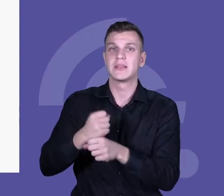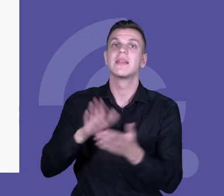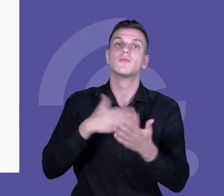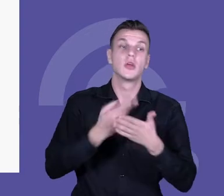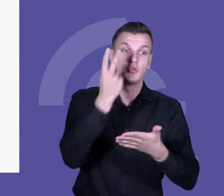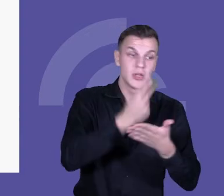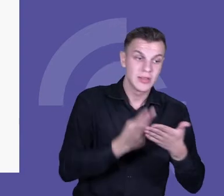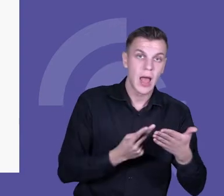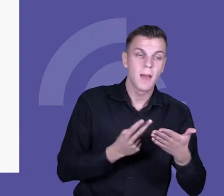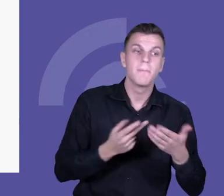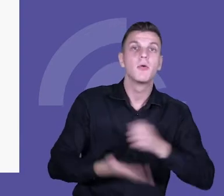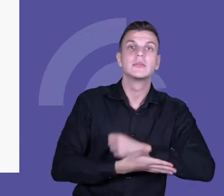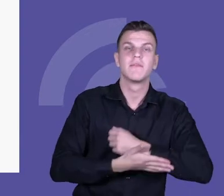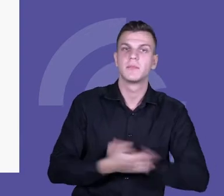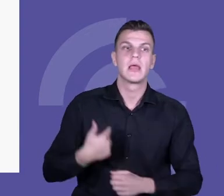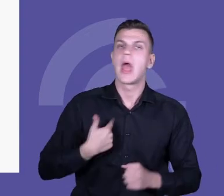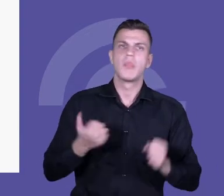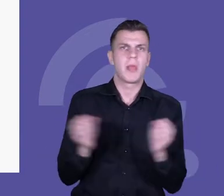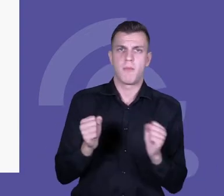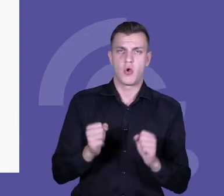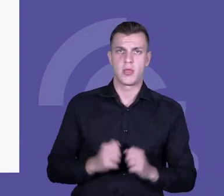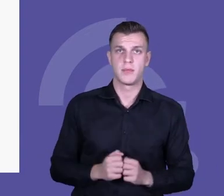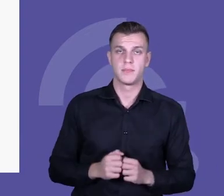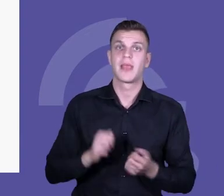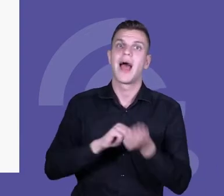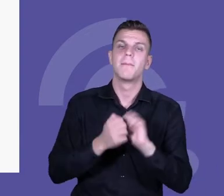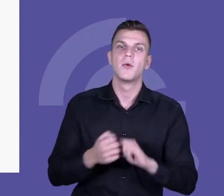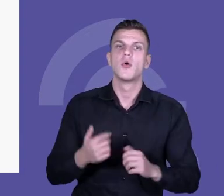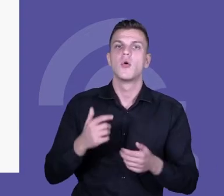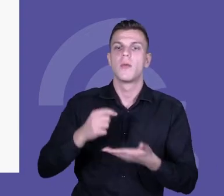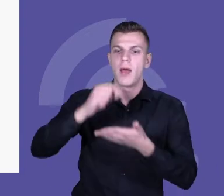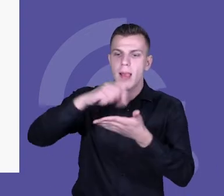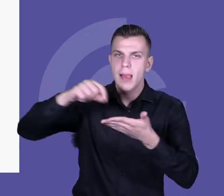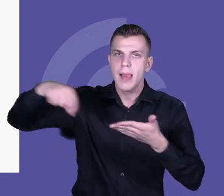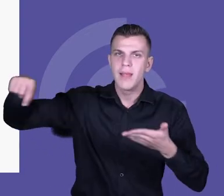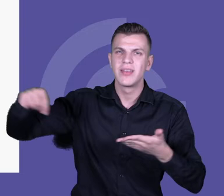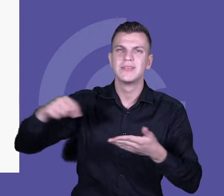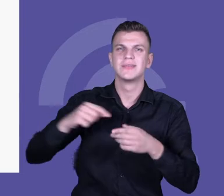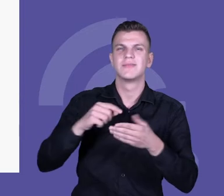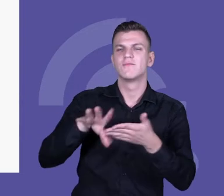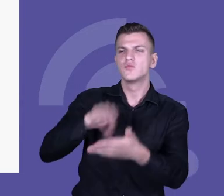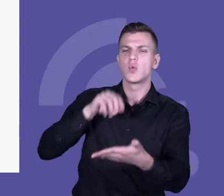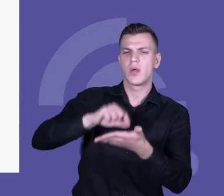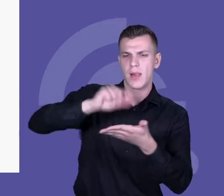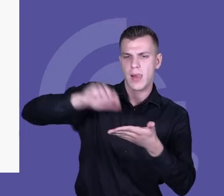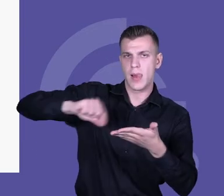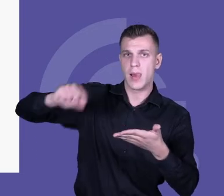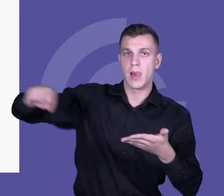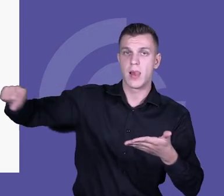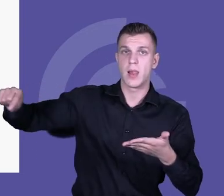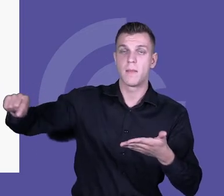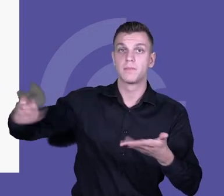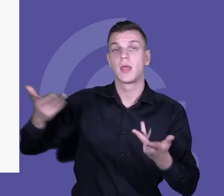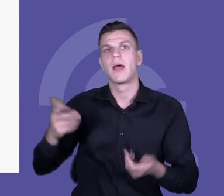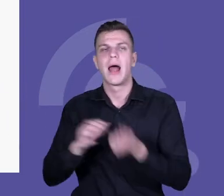Zaczynałem od prostych rzeczy. Czy od szlaczków, czy od płytkiego basenu. Ktoś mi towarzyszył, ktoś mi pokazywał, ktoś zwracał mi uwagę, podpowiadał, co mam poprawić.